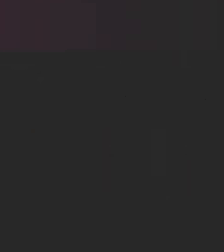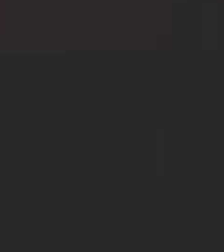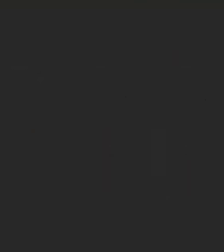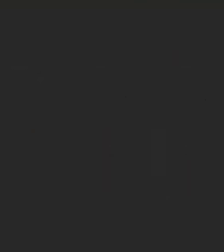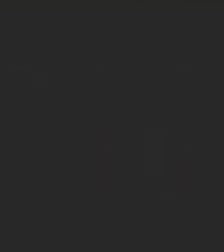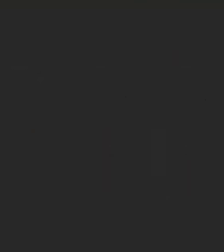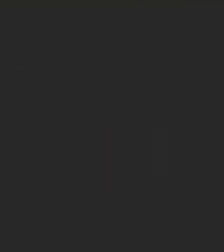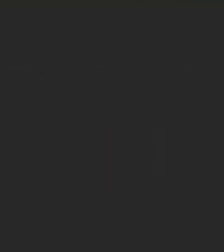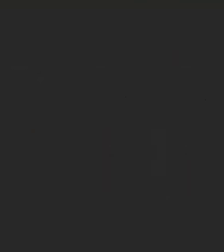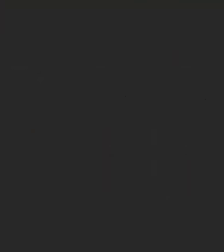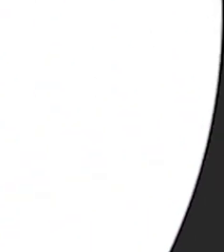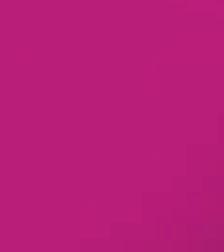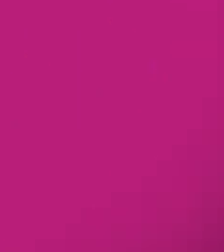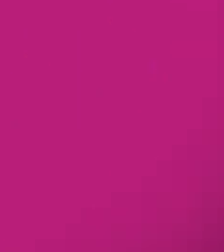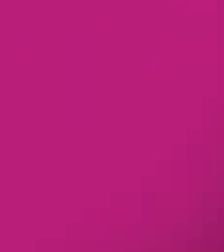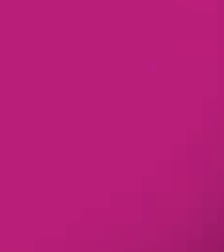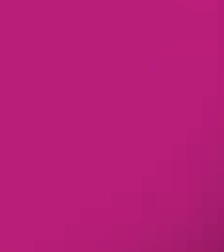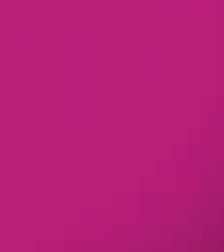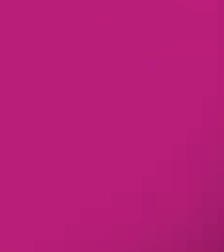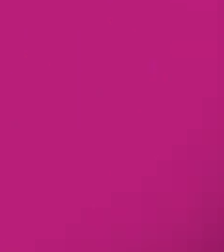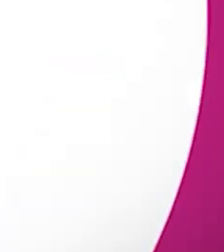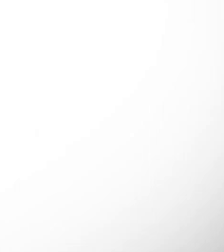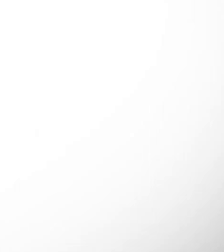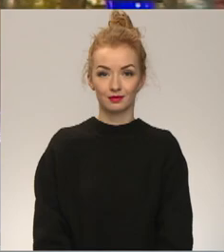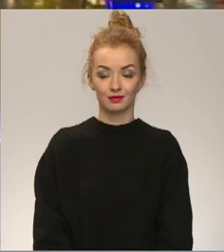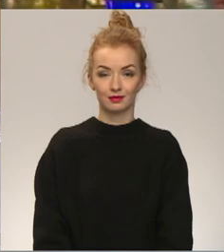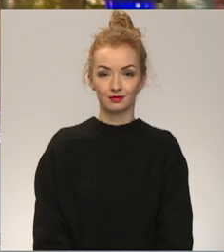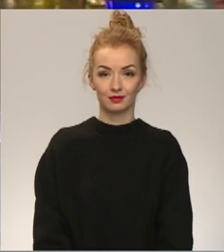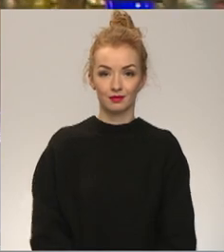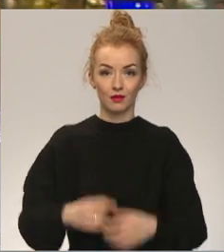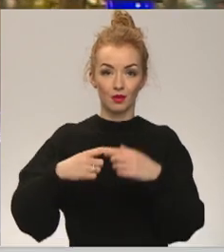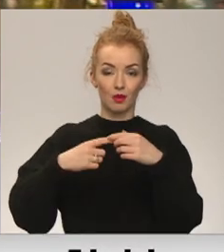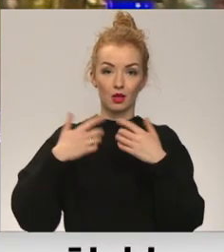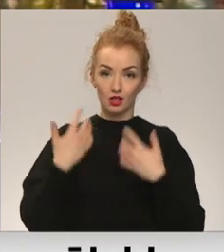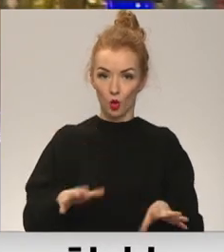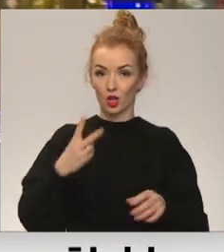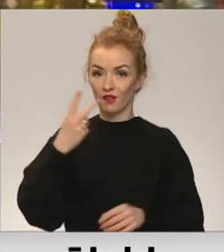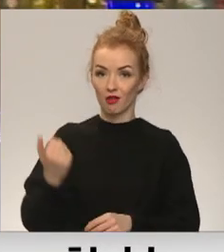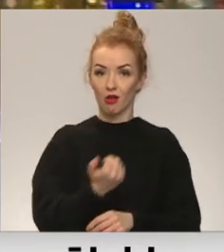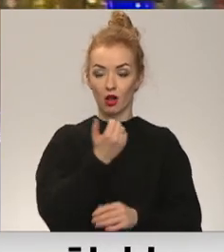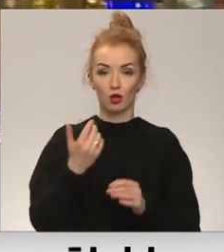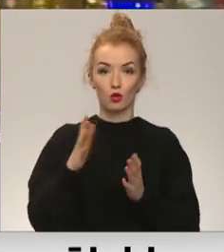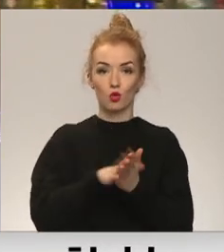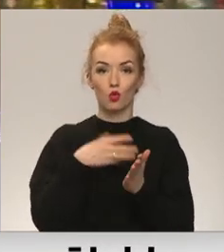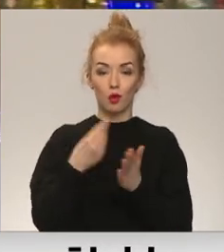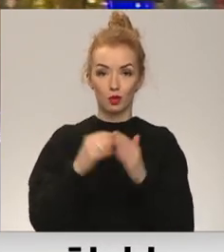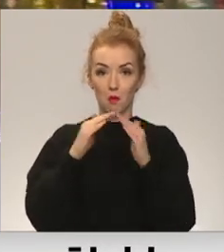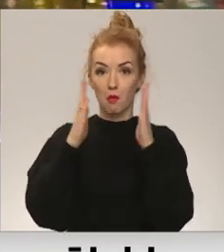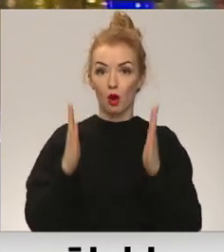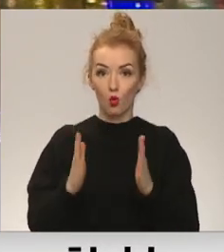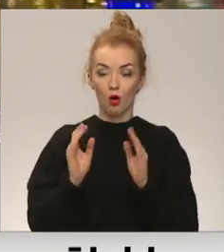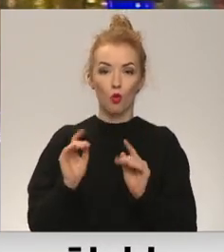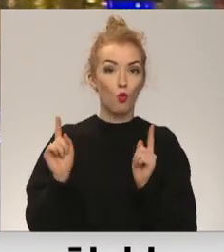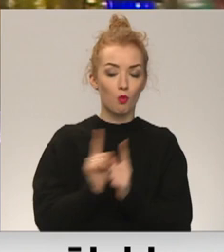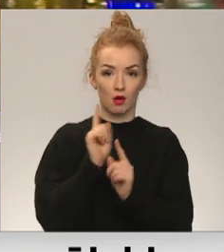Re, visi ēters ir te! Pagājuši divi gadi kopš mājokļos obligāti jābūt